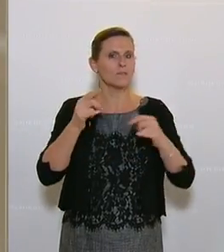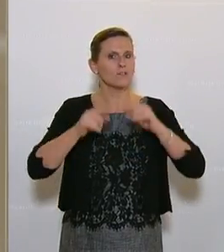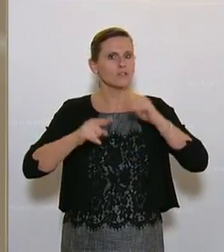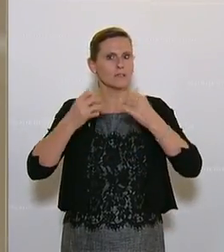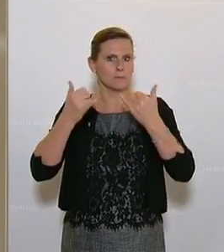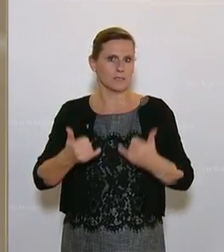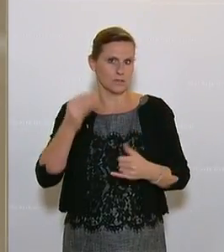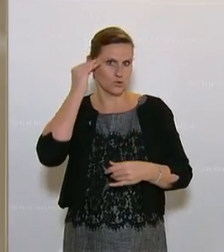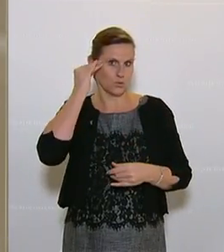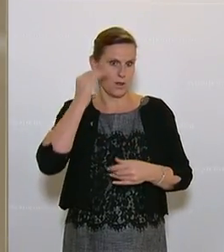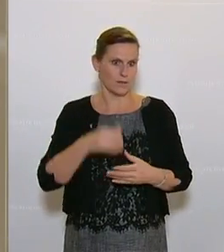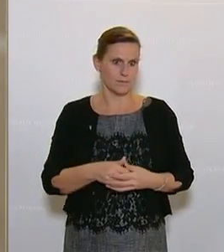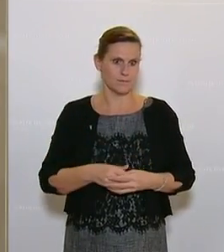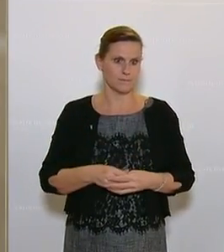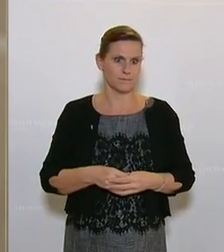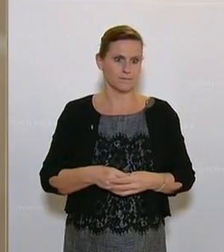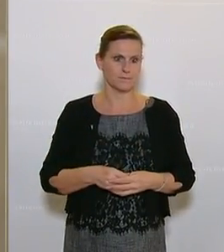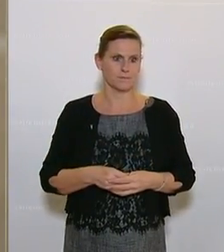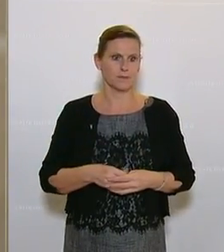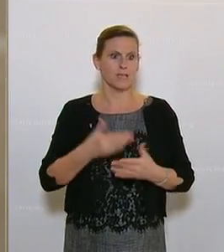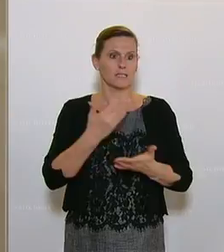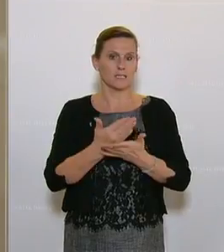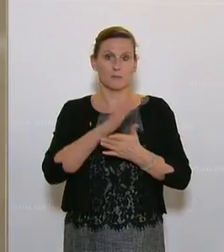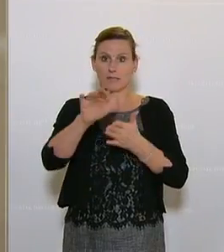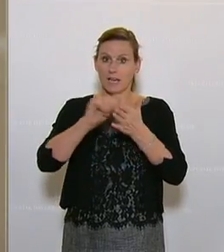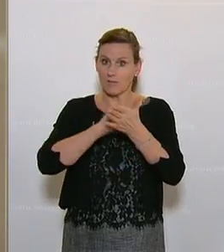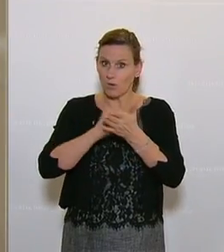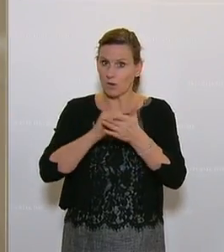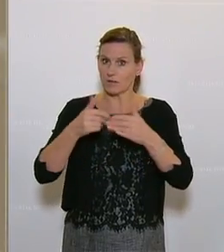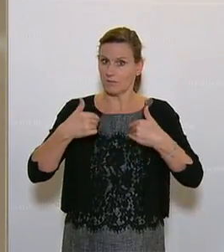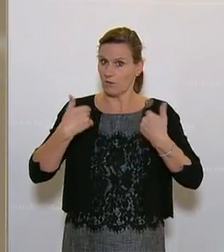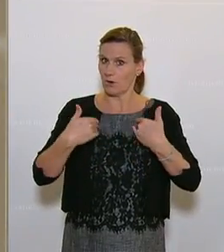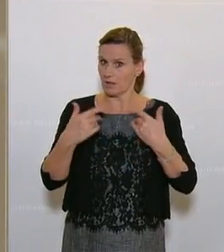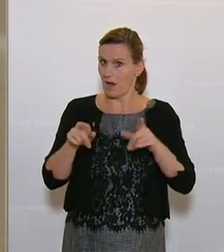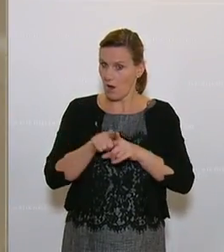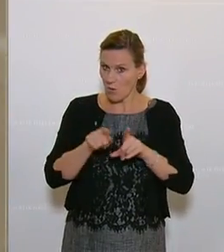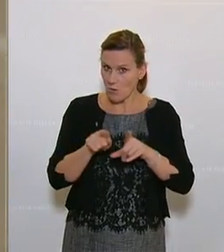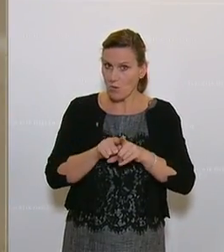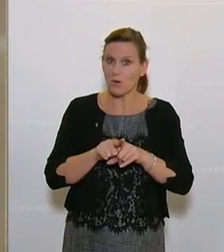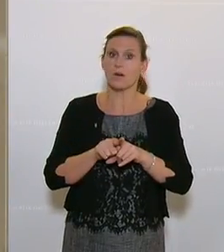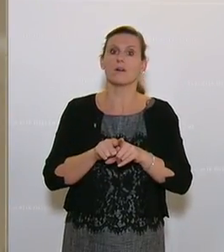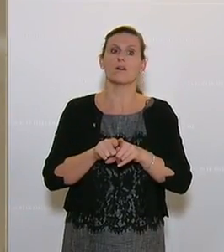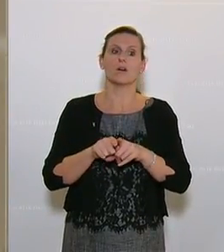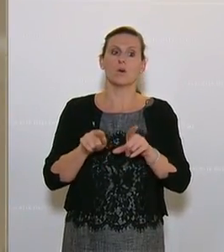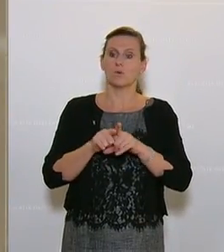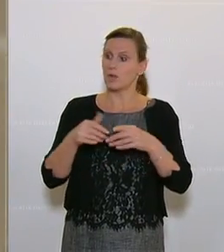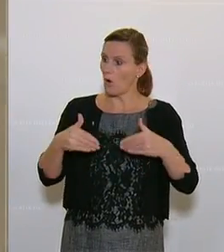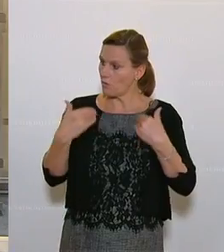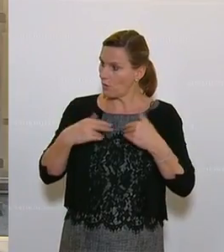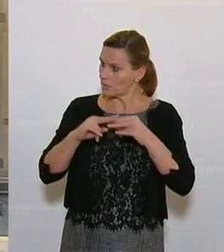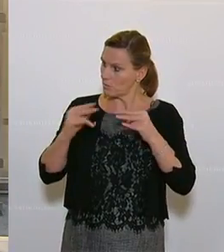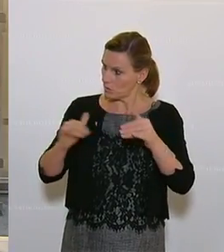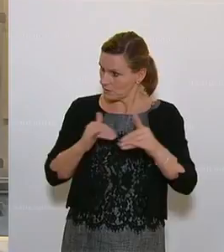bisher schon passiert ist. Insofern, deine Freude ist ganz meine Freude darüber und ich glaube, es ist auch die Freude des